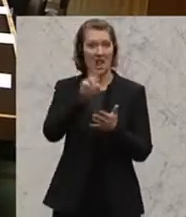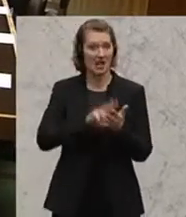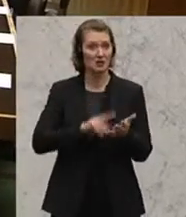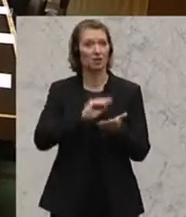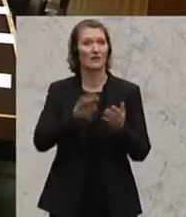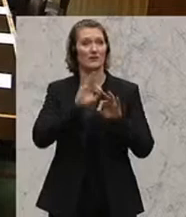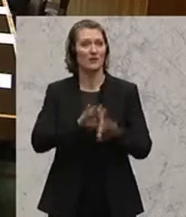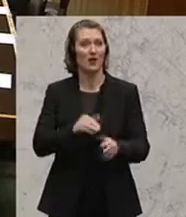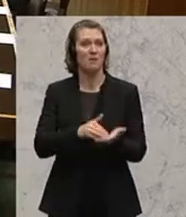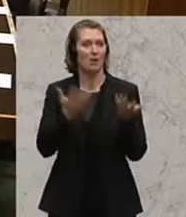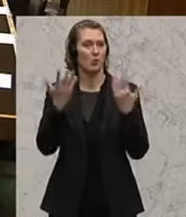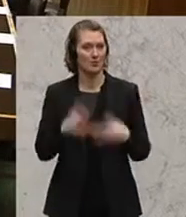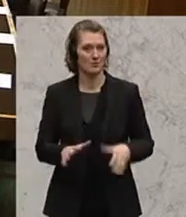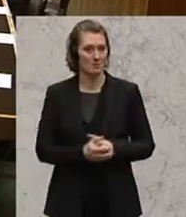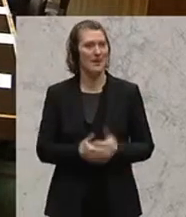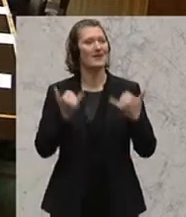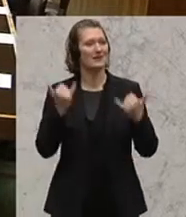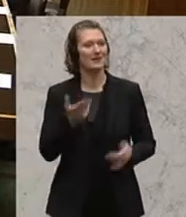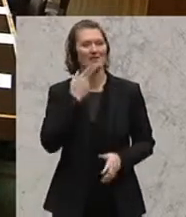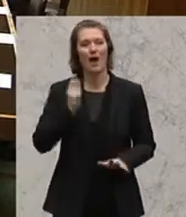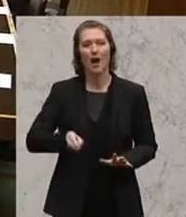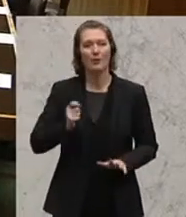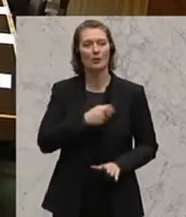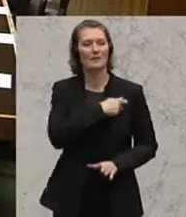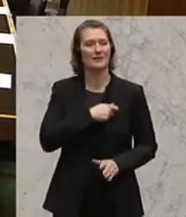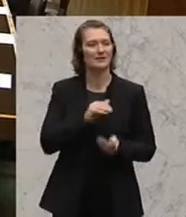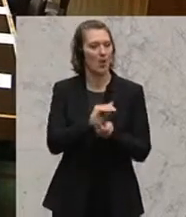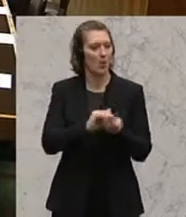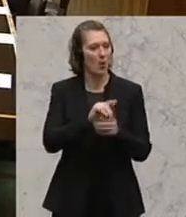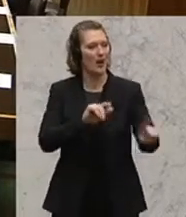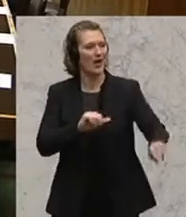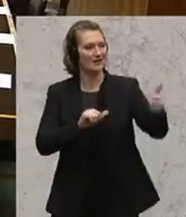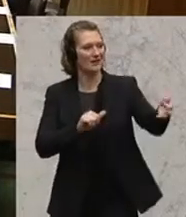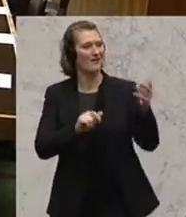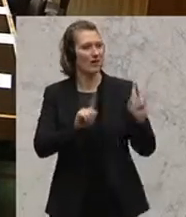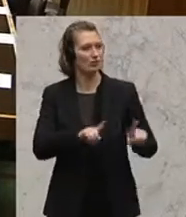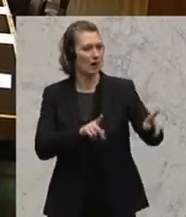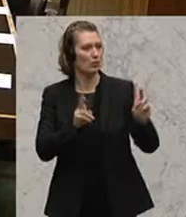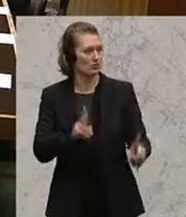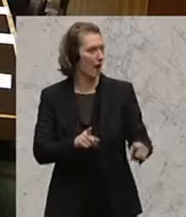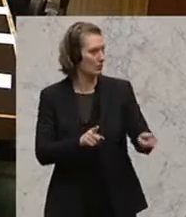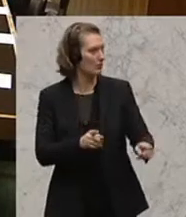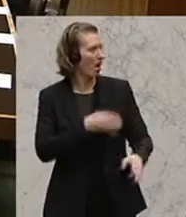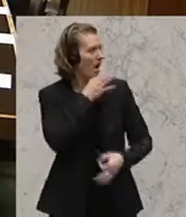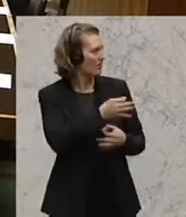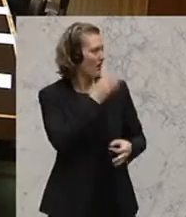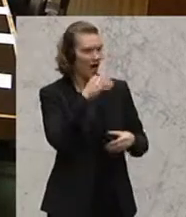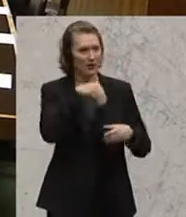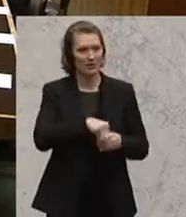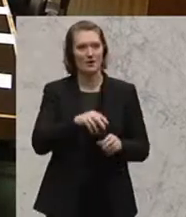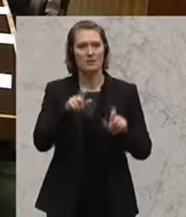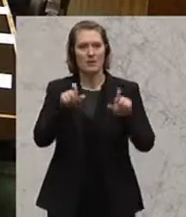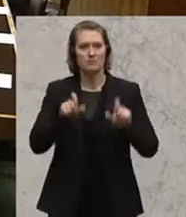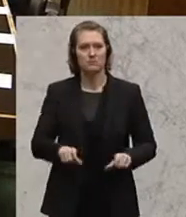Hypo-Alpe Adria eingebracht. Sie schätzen das Schadensausmaß der Pleitebank auf rund 15 Milliarden Euro, was wiederum 2000